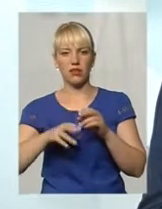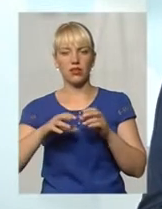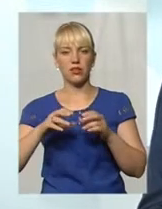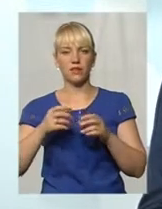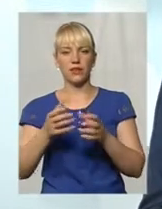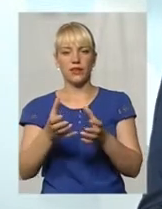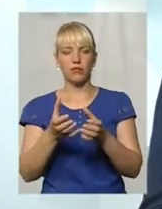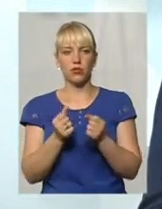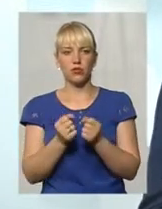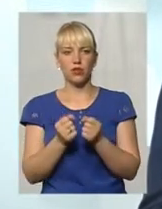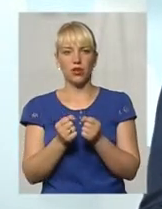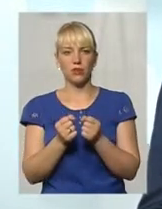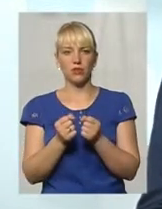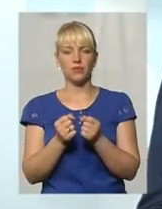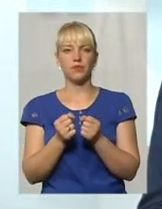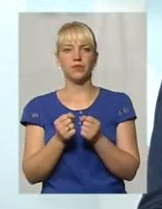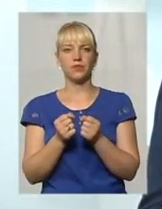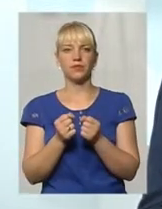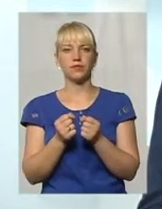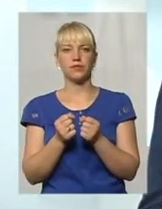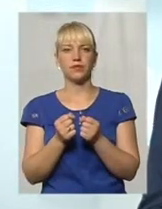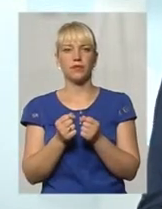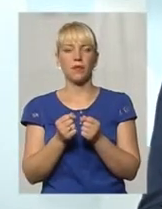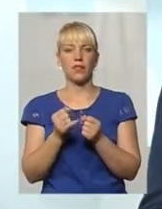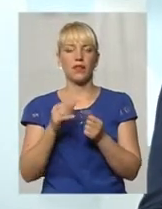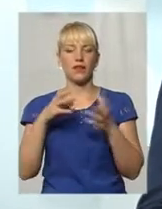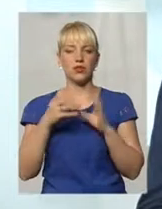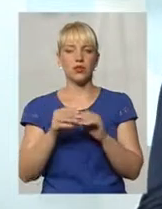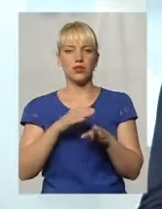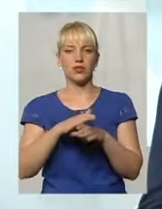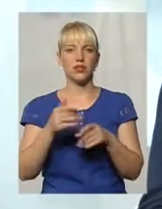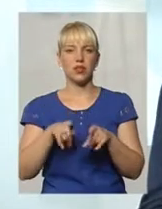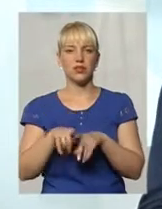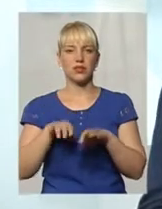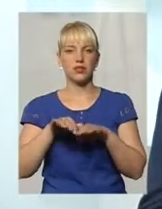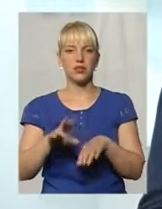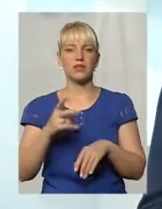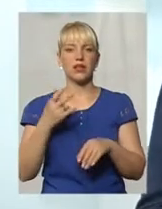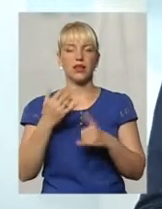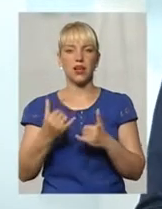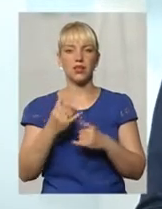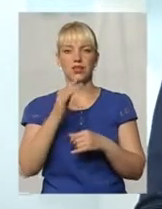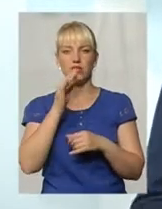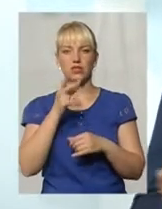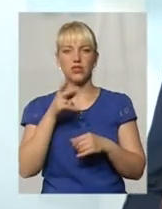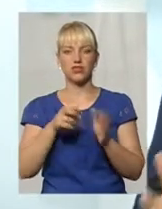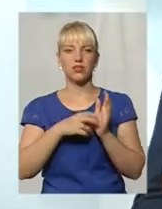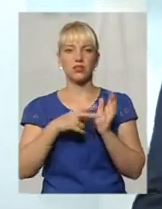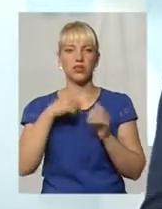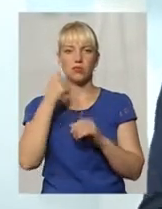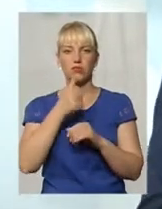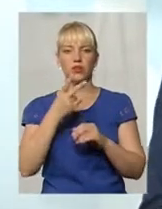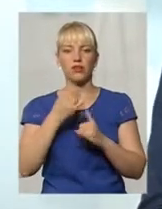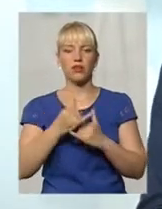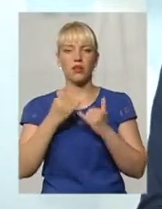скажімо, результатів здійснення таких заходів. На даний час, у 2017 році, можливо, для формування якоїсь